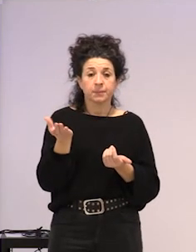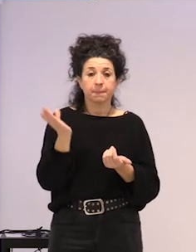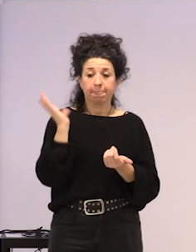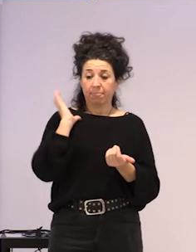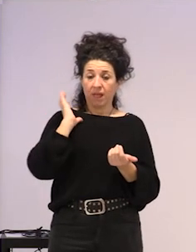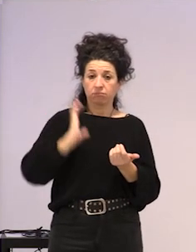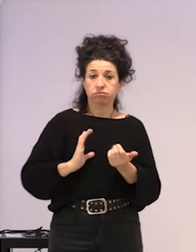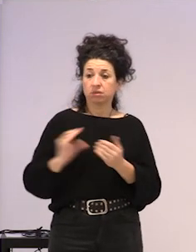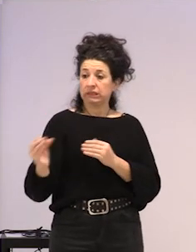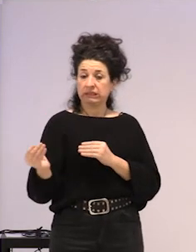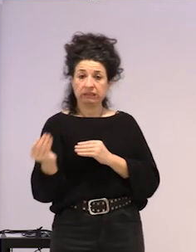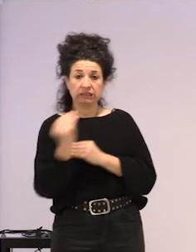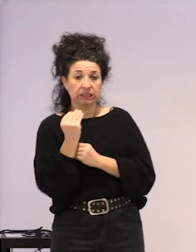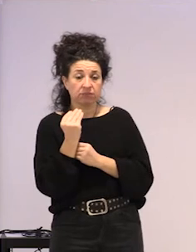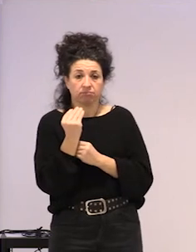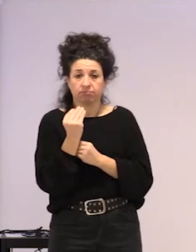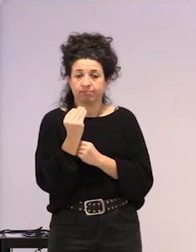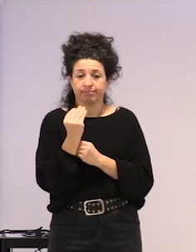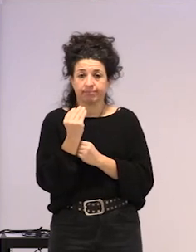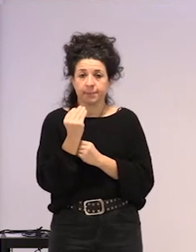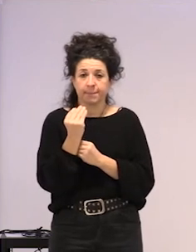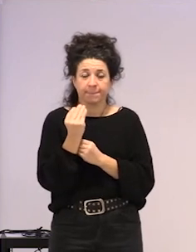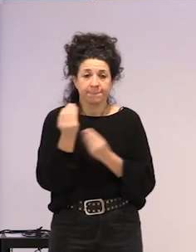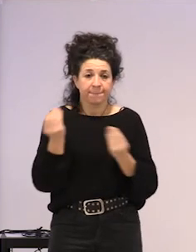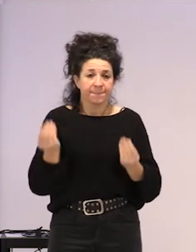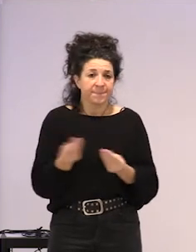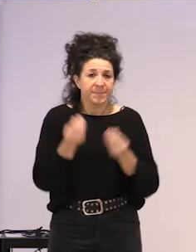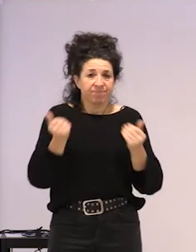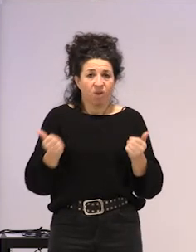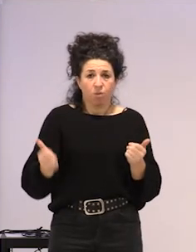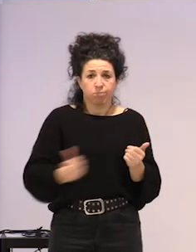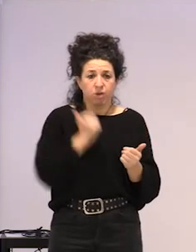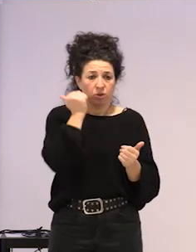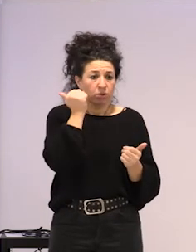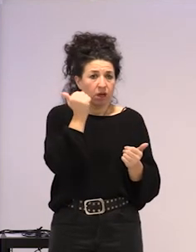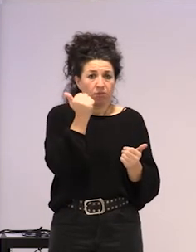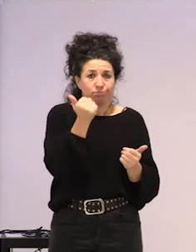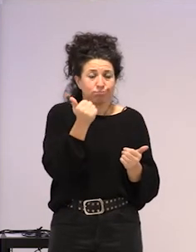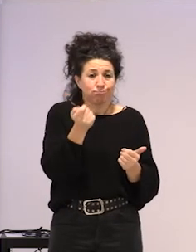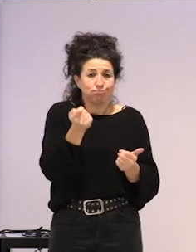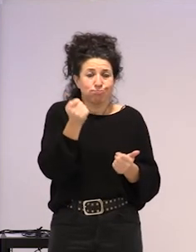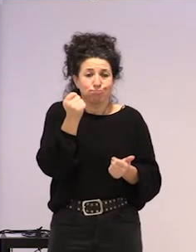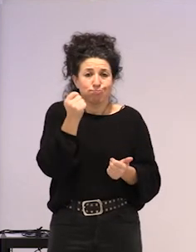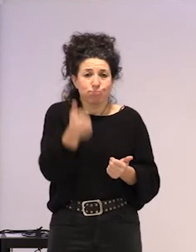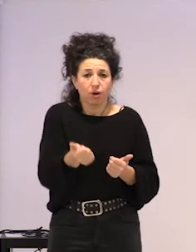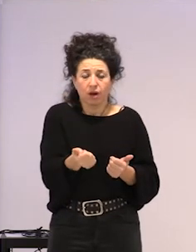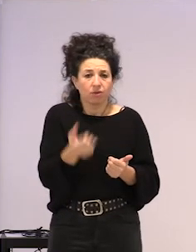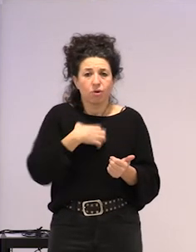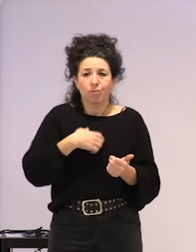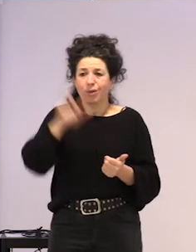diru laguntzarekin, oso aukera gutxi zituela, ba, norbait modu duen batean